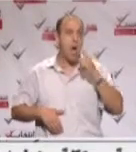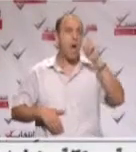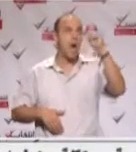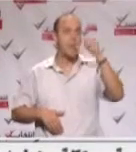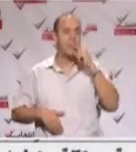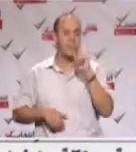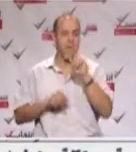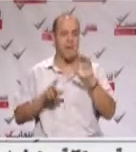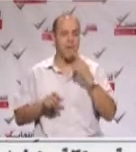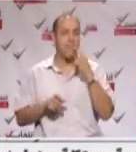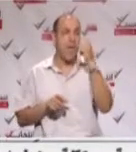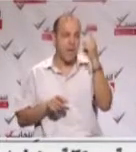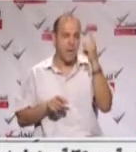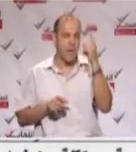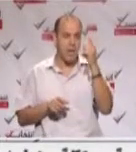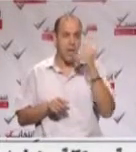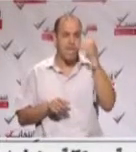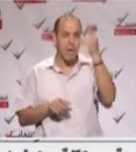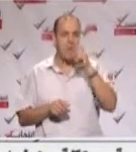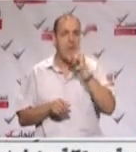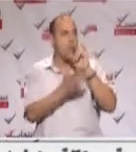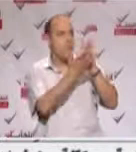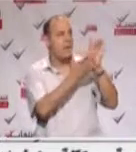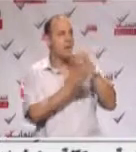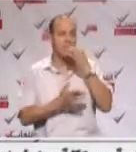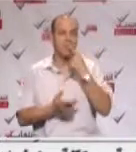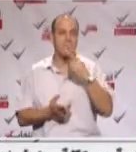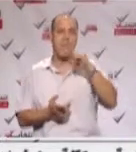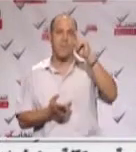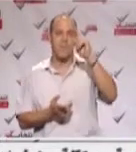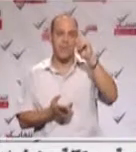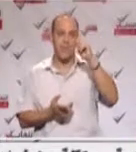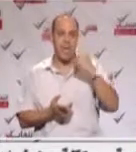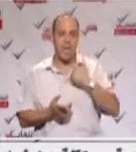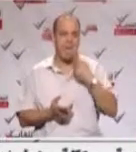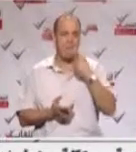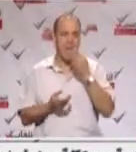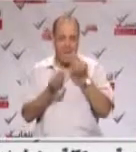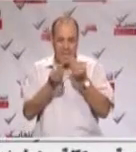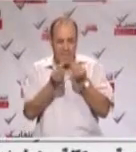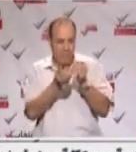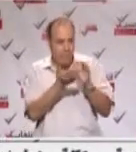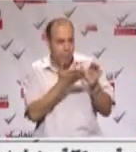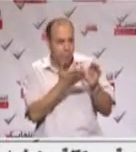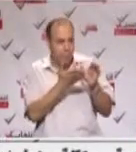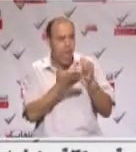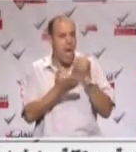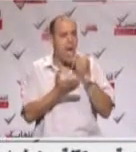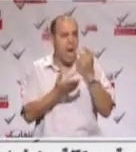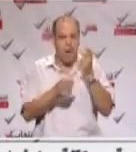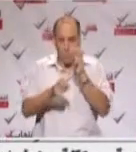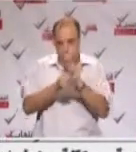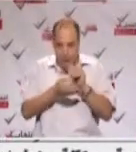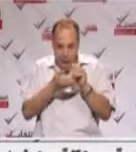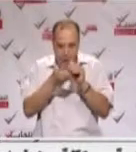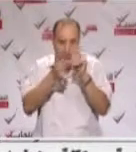الآية 17 من قوله تعالى بعد عوضو الله مشتر رجيم بسم الله الرحمن الرحيم فأما الزبد فيذهب جفاء وأما ما ينفع